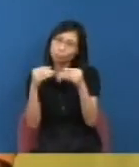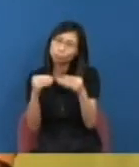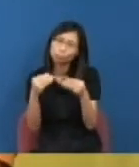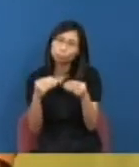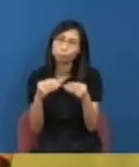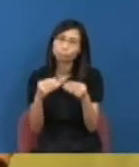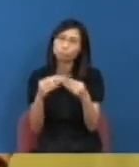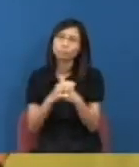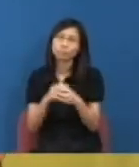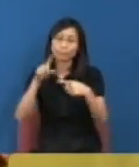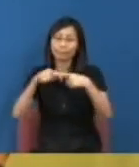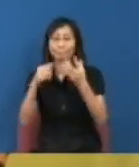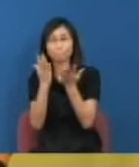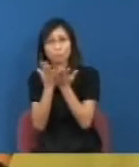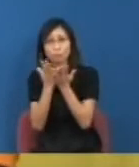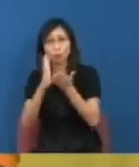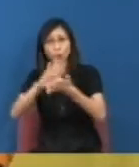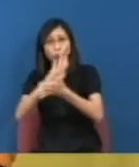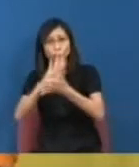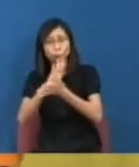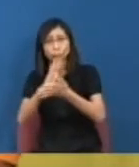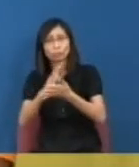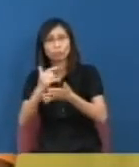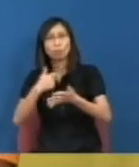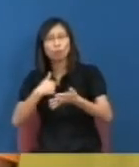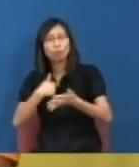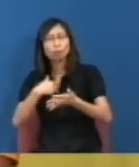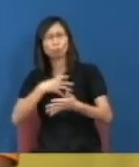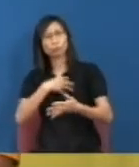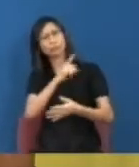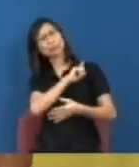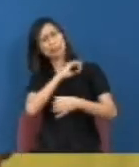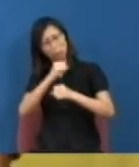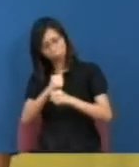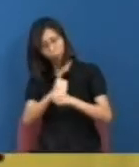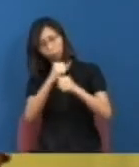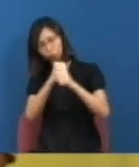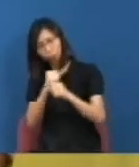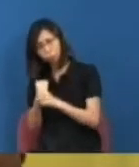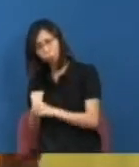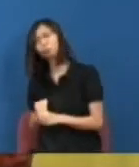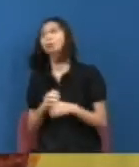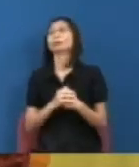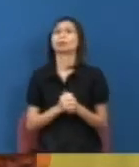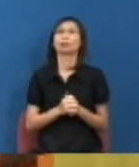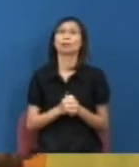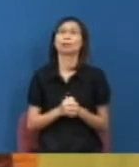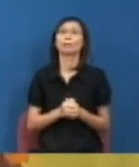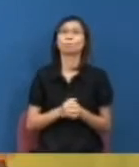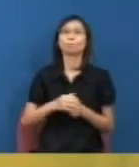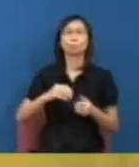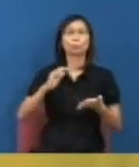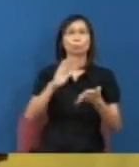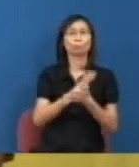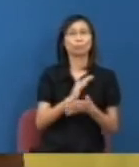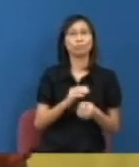其實在大學這麽多年的經驗我已經覺得自己是一個打工仔我每年都要好像各個在看這個節目的